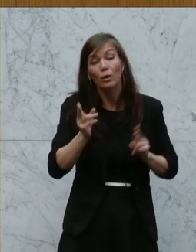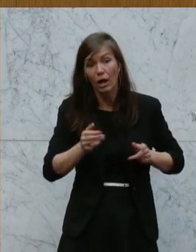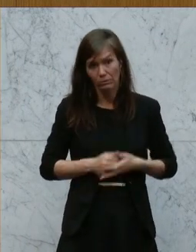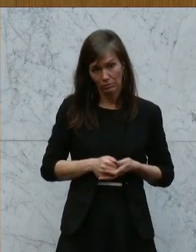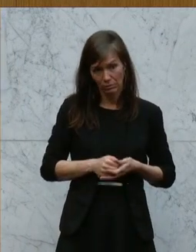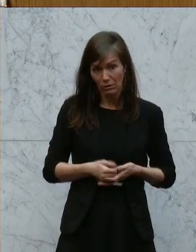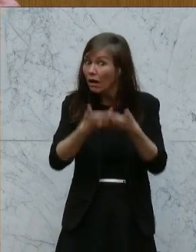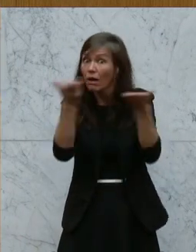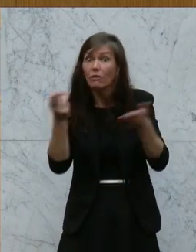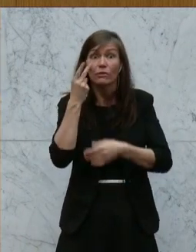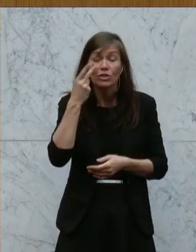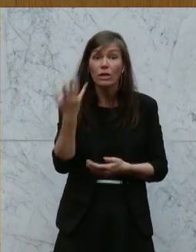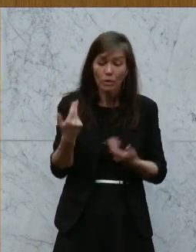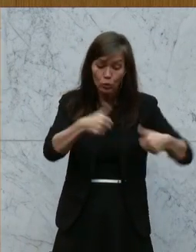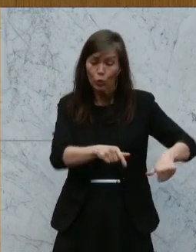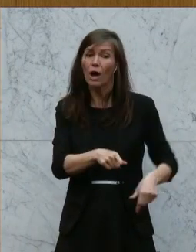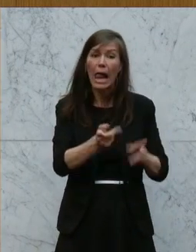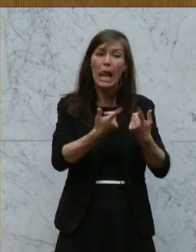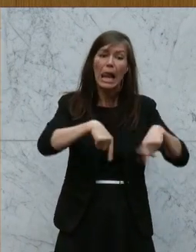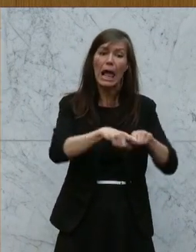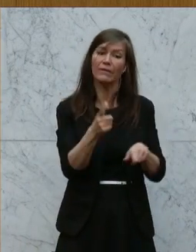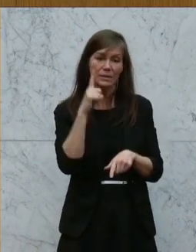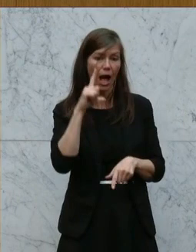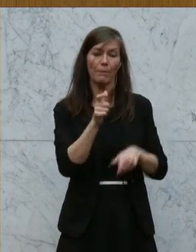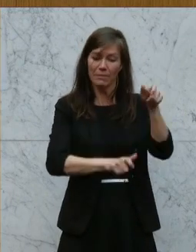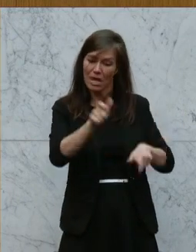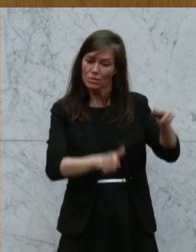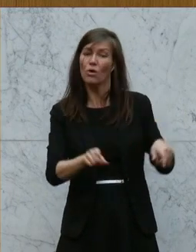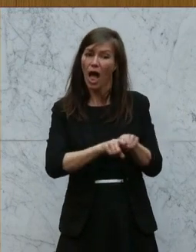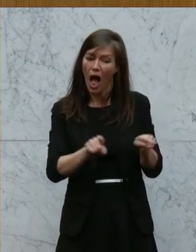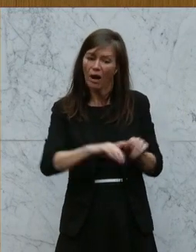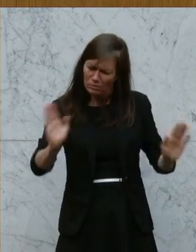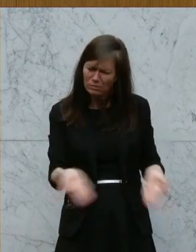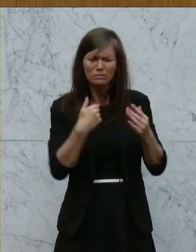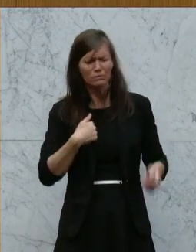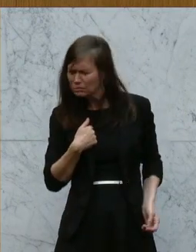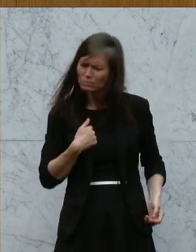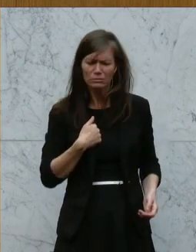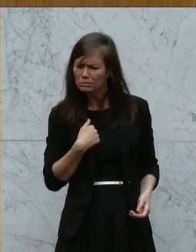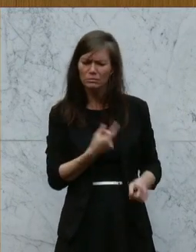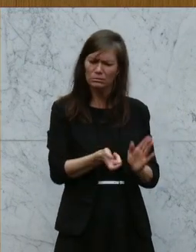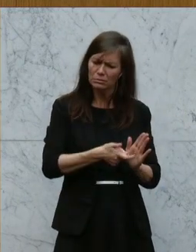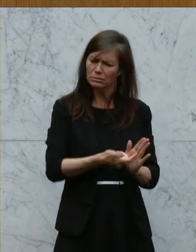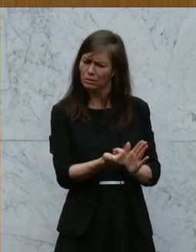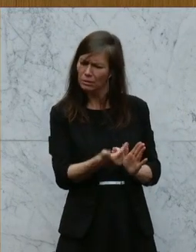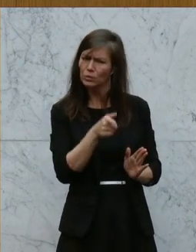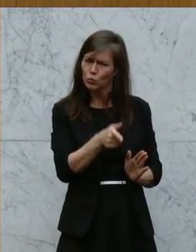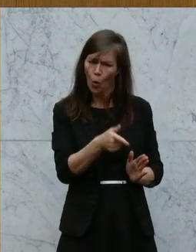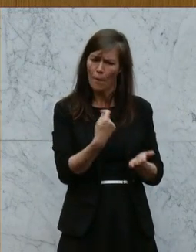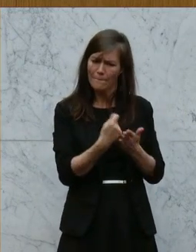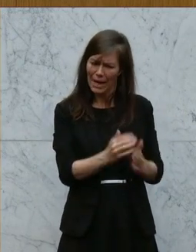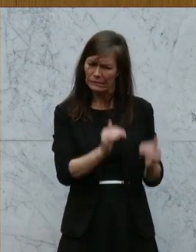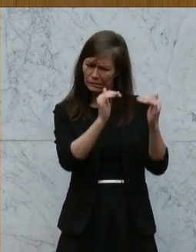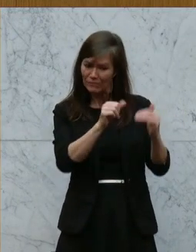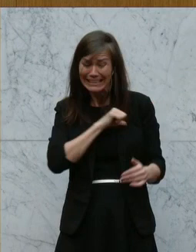ist der Druck, dass Sie endlich die Landeshauptleute hier auch an die kurze Leine nehmen und sagen, so eine Preissetzung wollen wir nicht bei dem Bereich, den wir hier selber